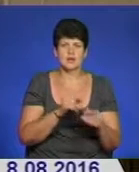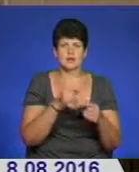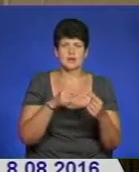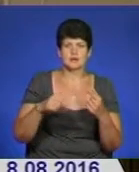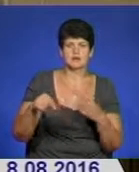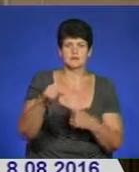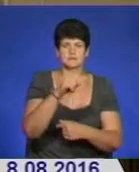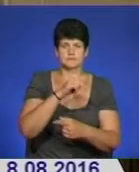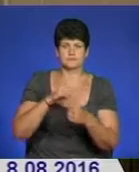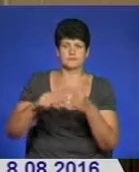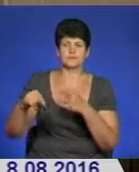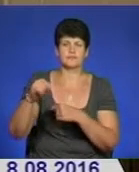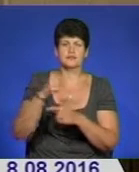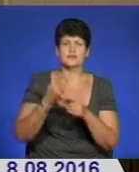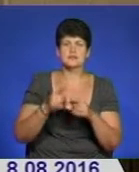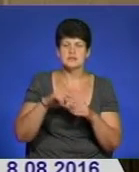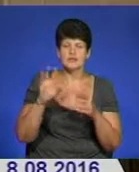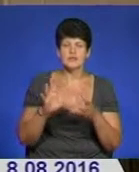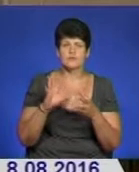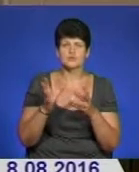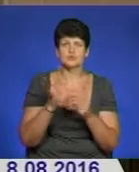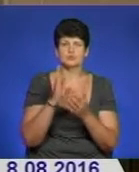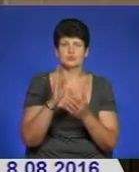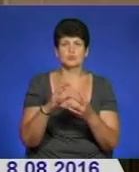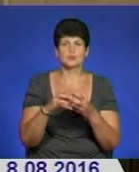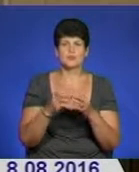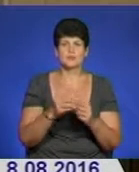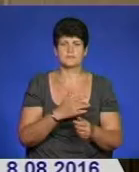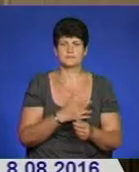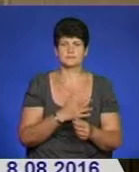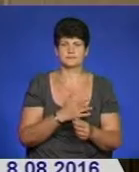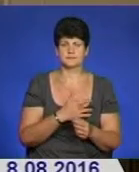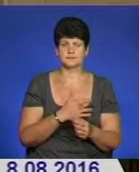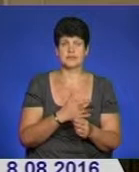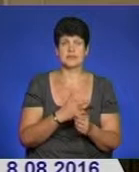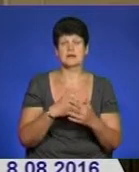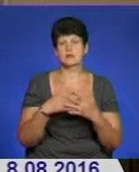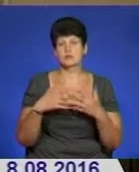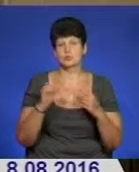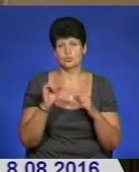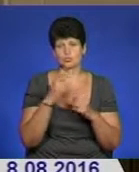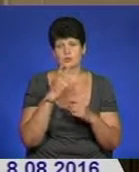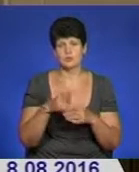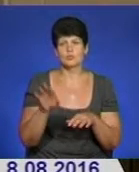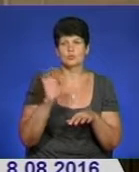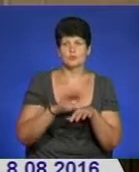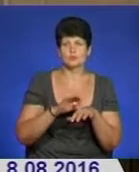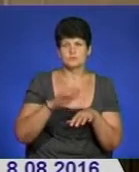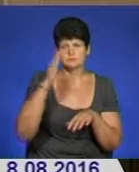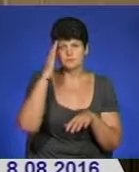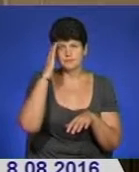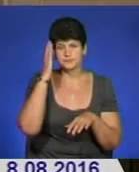супроводжується проблемами серцево-судинній системі. Симптоми можуть проявлятися по-різному. Може бути головний біль,